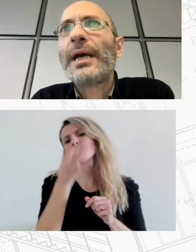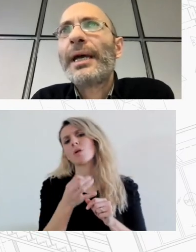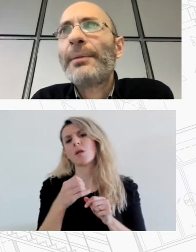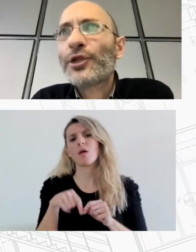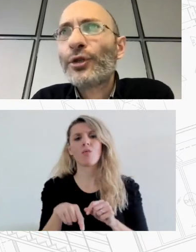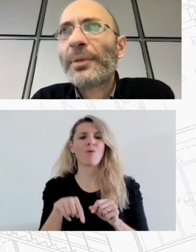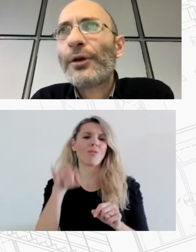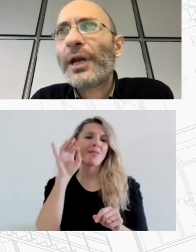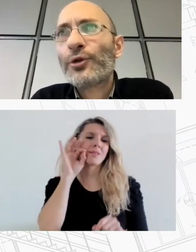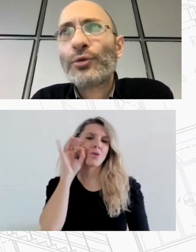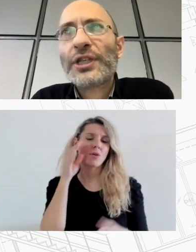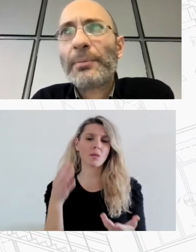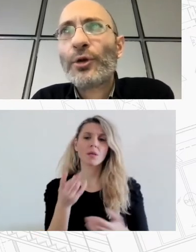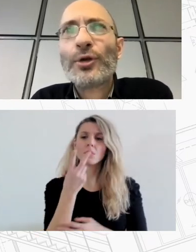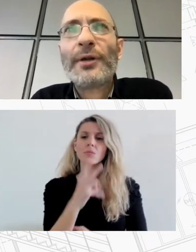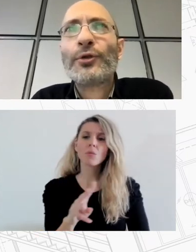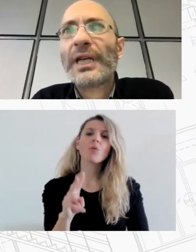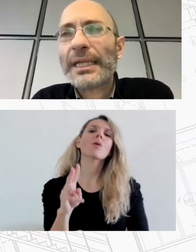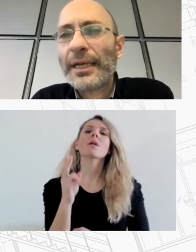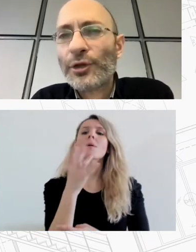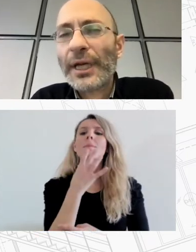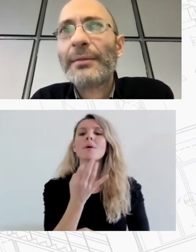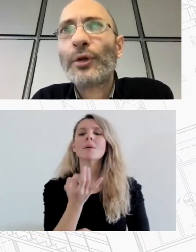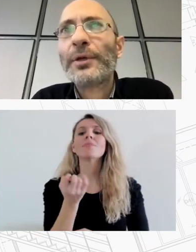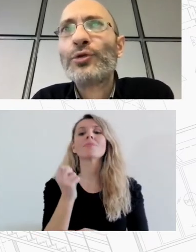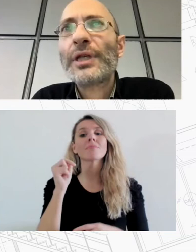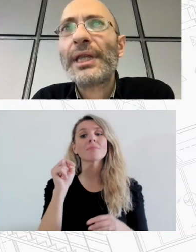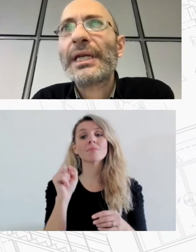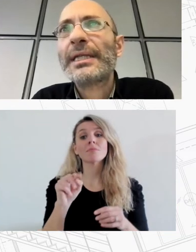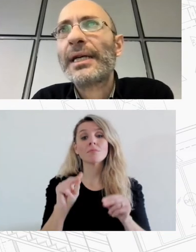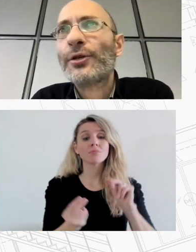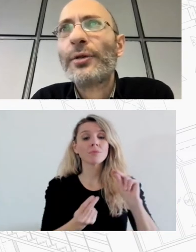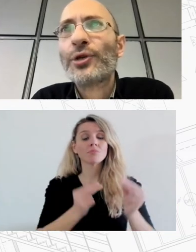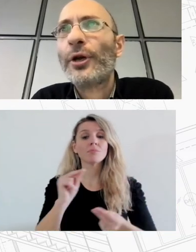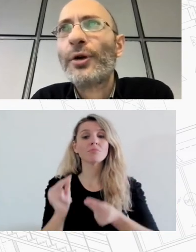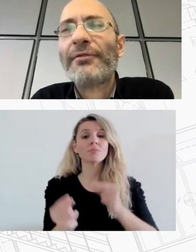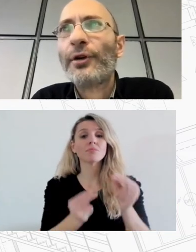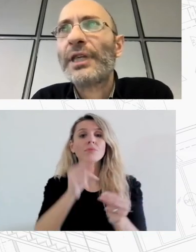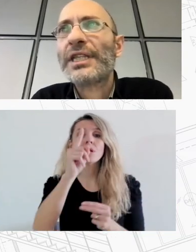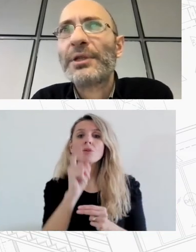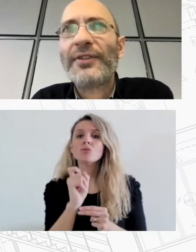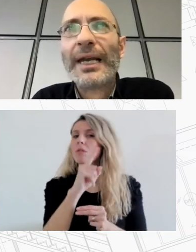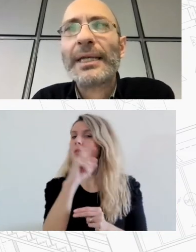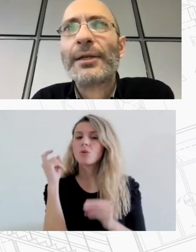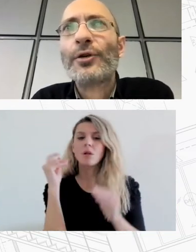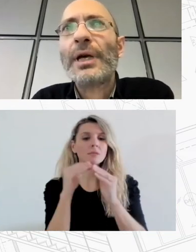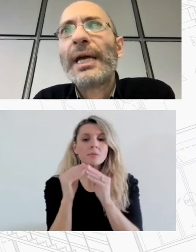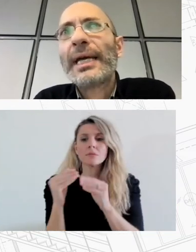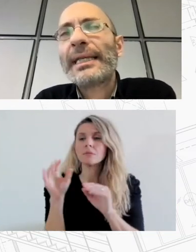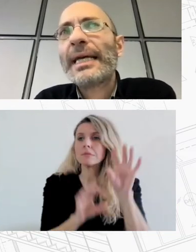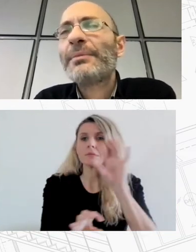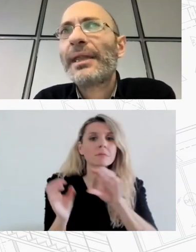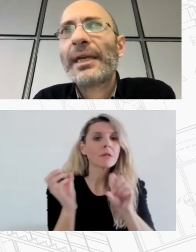είναι περισσότερο πιθανό να υποστούν τις επιπτώσεις όλων αυτών των εξελίξεων και να αντιμετωπίσουν συνθήκες στεγαστικών δυσκολιών αβεβαίωτας επισφάλειας Εδώ